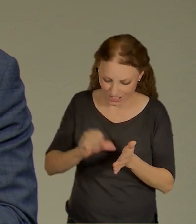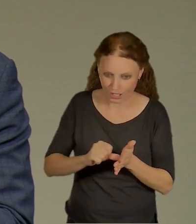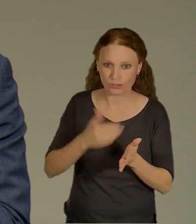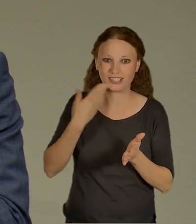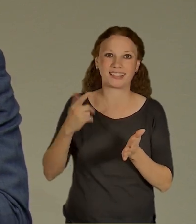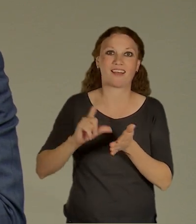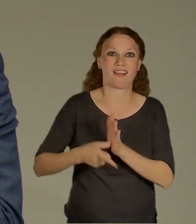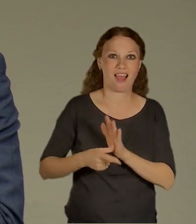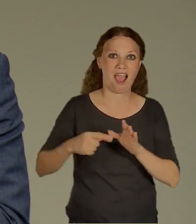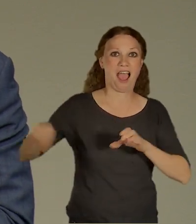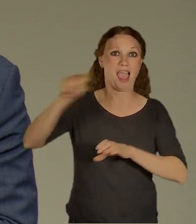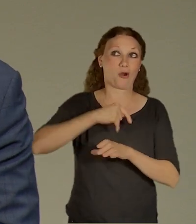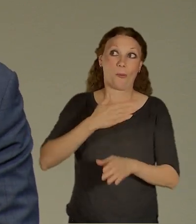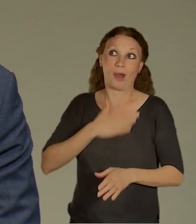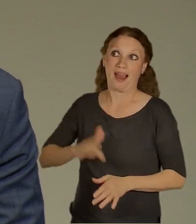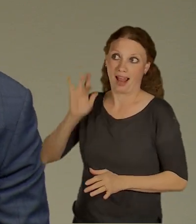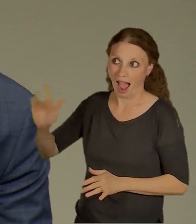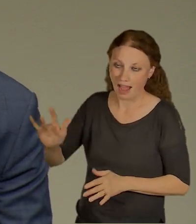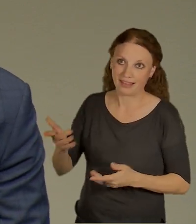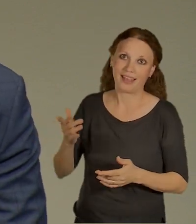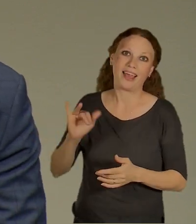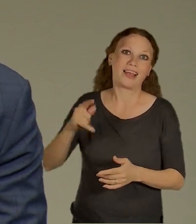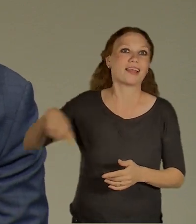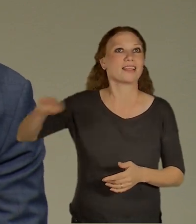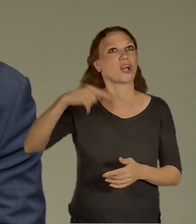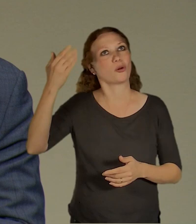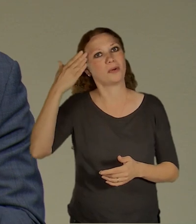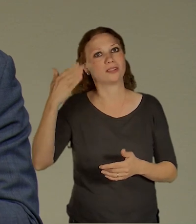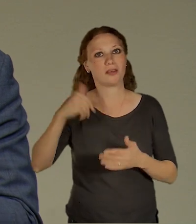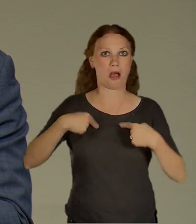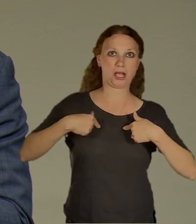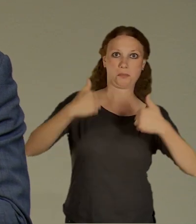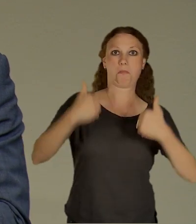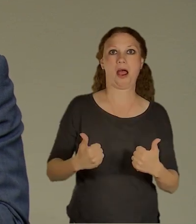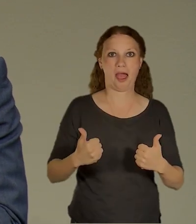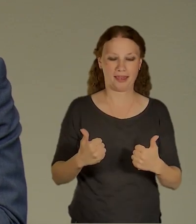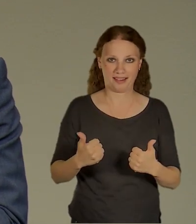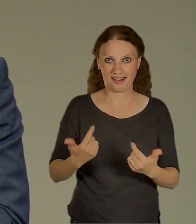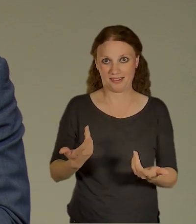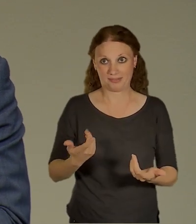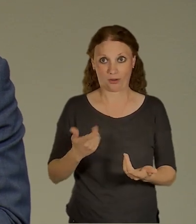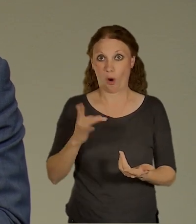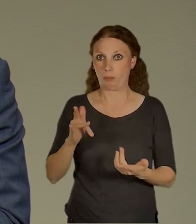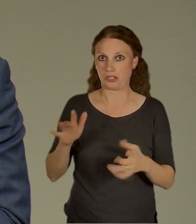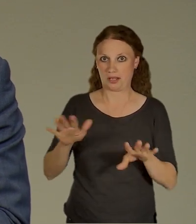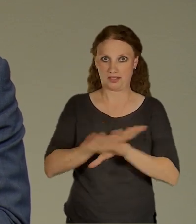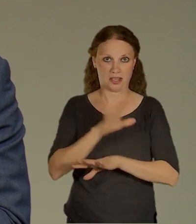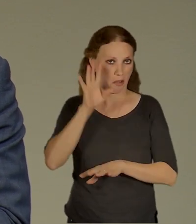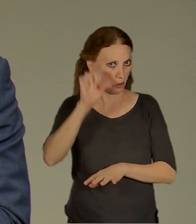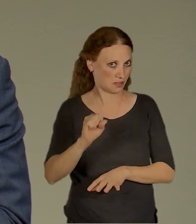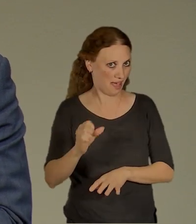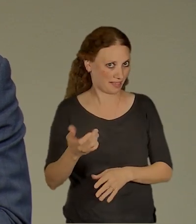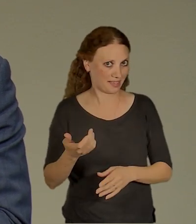jsou pražáci, to nepoznáte, že ta hranice tam jako není na zemi nakreslená, to znamená, je to poměrně